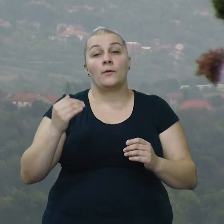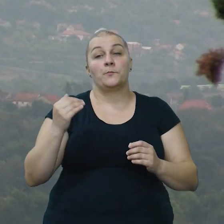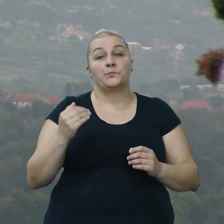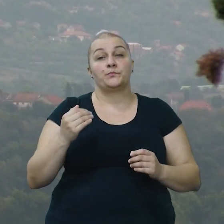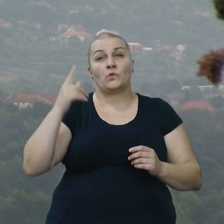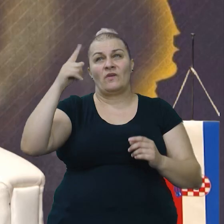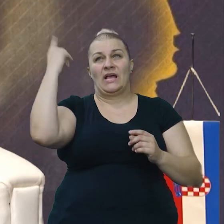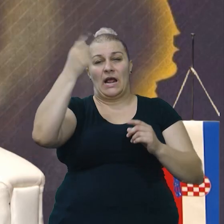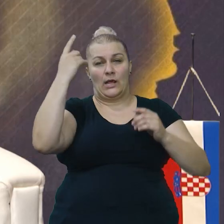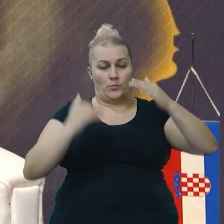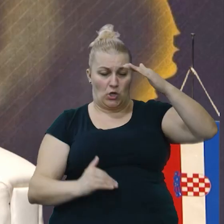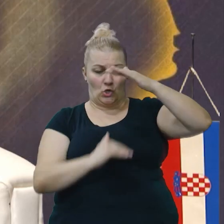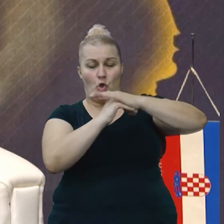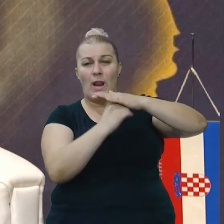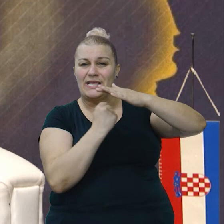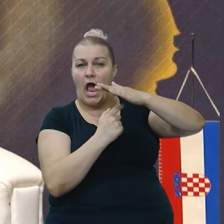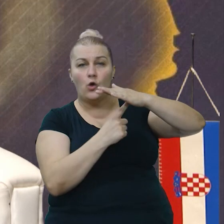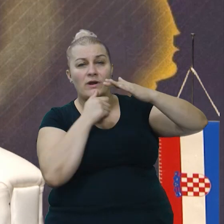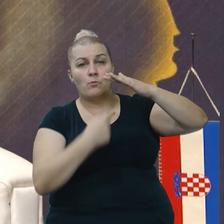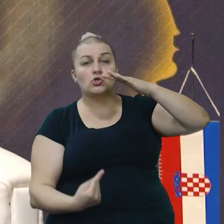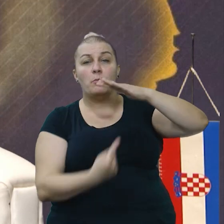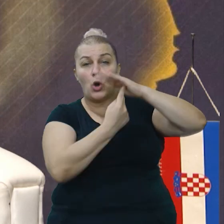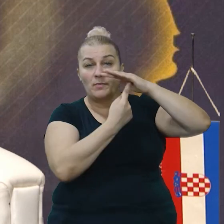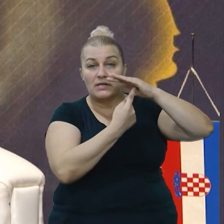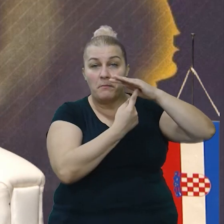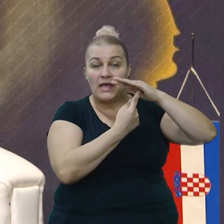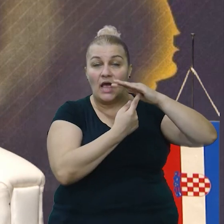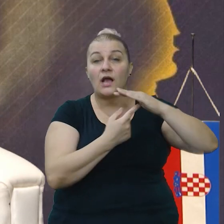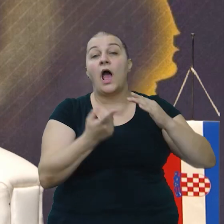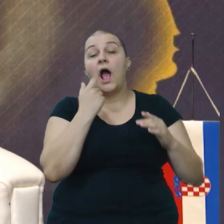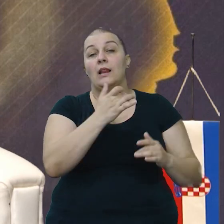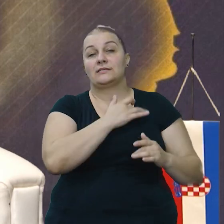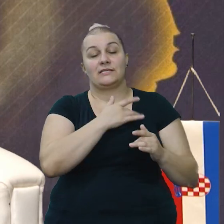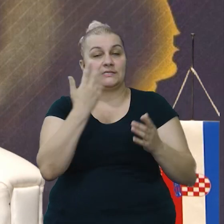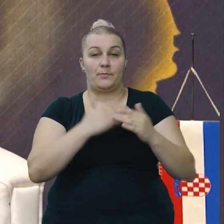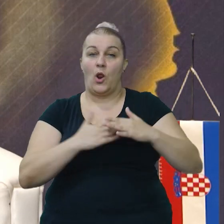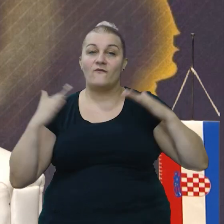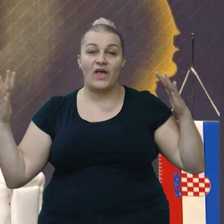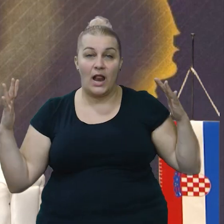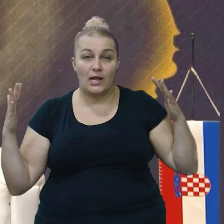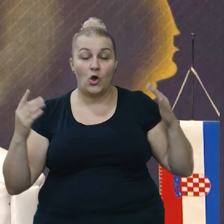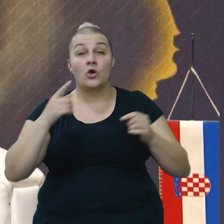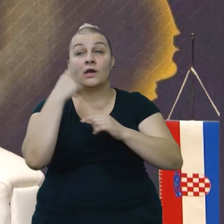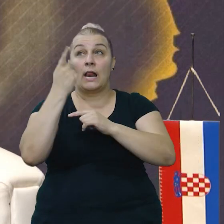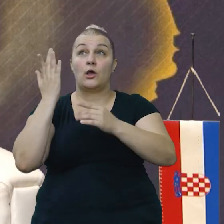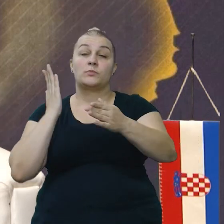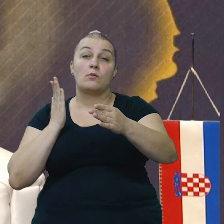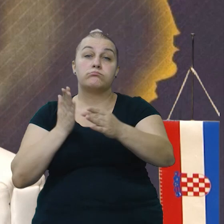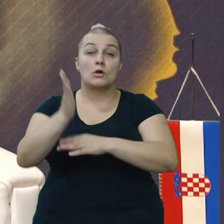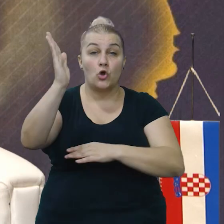je on ojačan i ne mera se probiti metkom, ali srce je bilo veliko. Hilhopter je prošao,